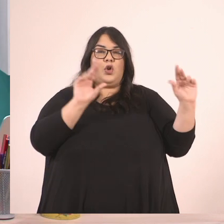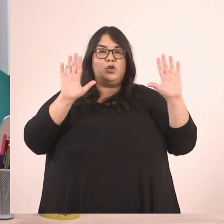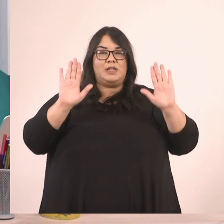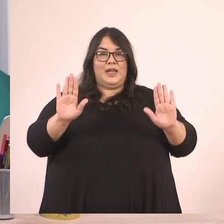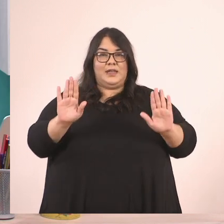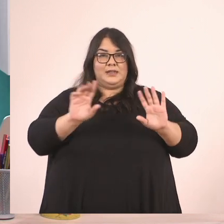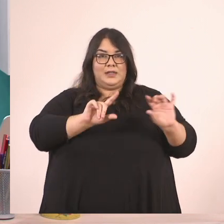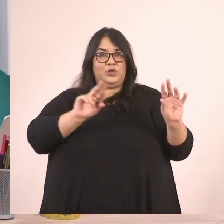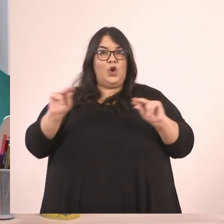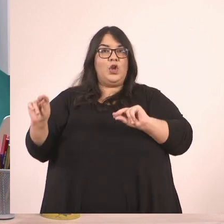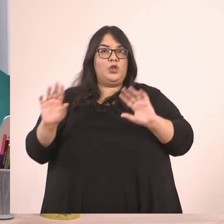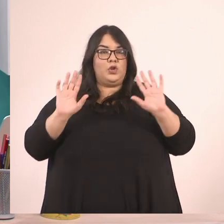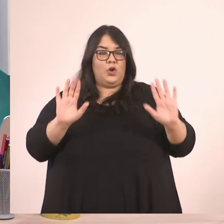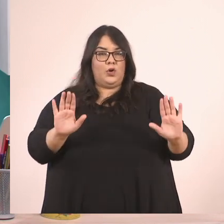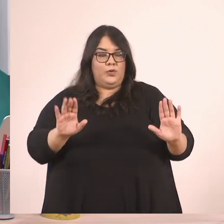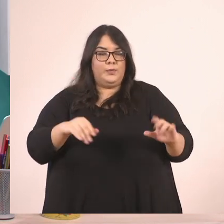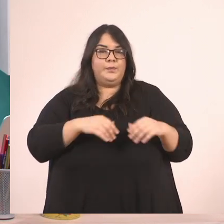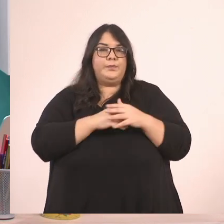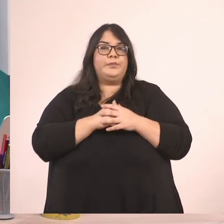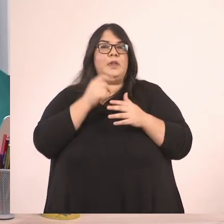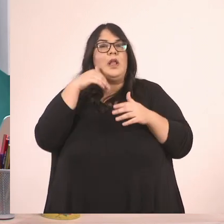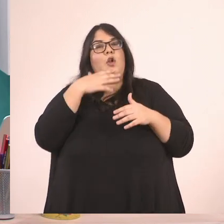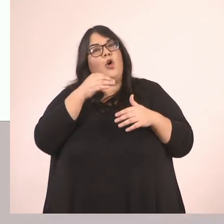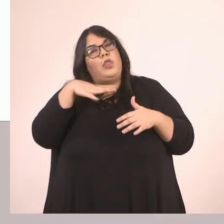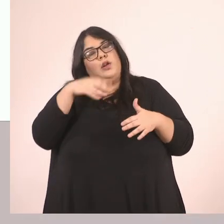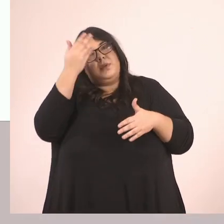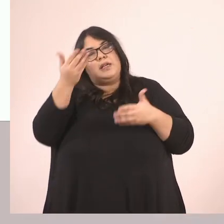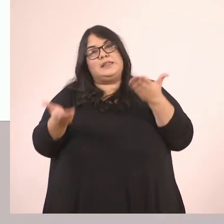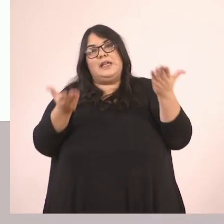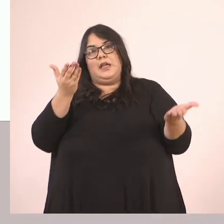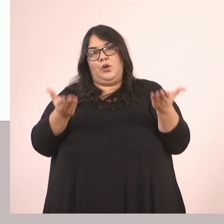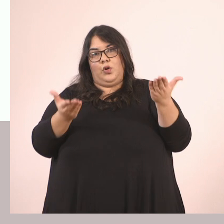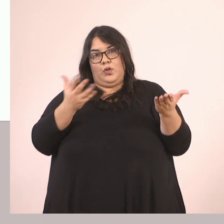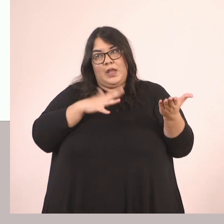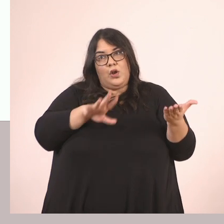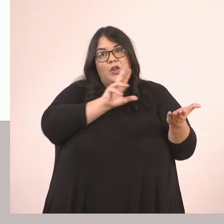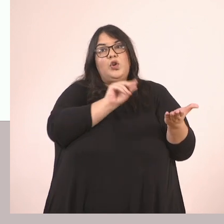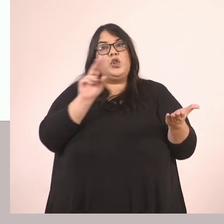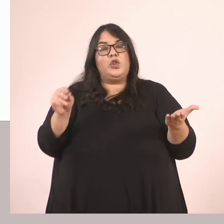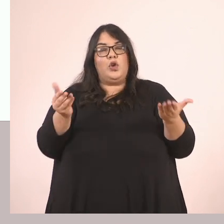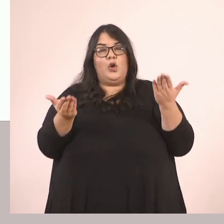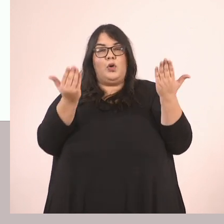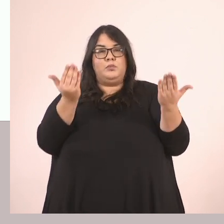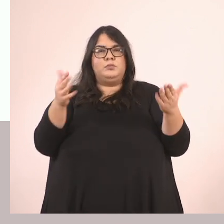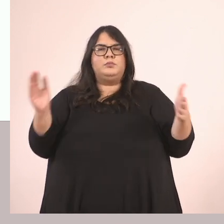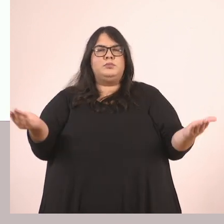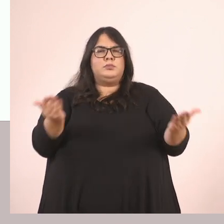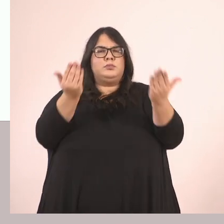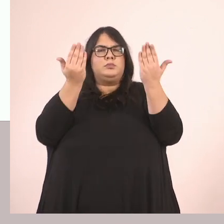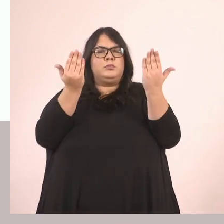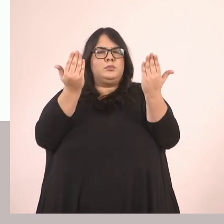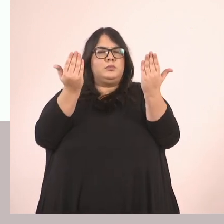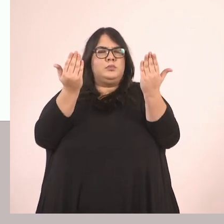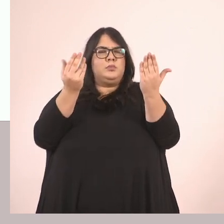να συγκρίνουμε τα κλάσματα μετά Άρα λοιπόν κοιτώντας τις